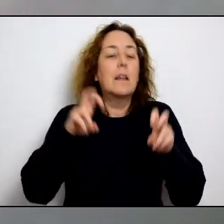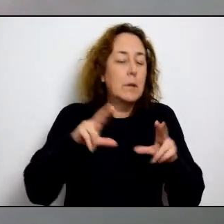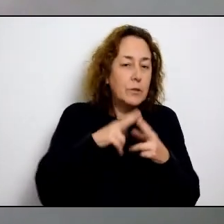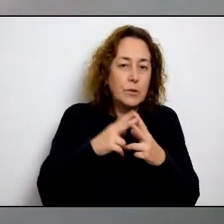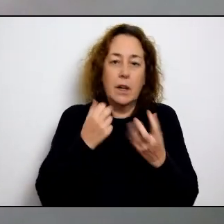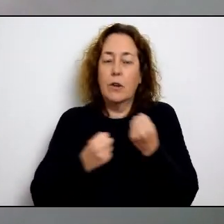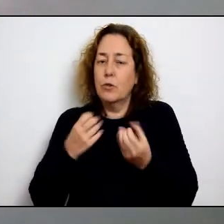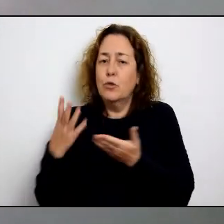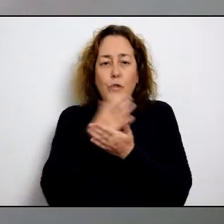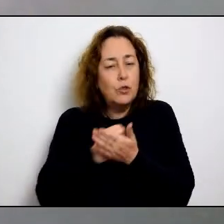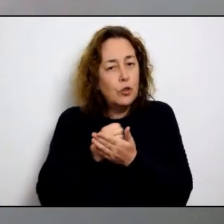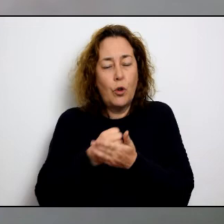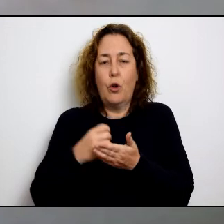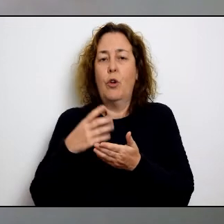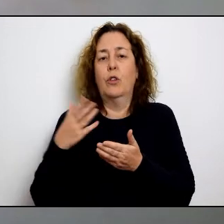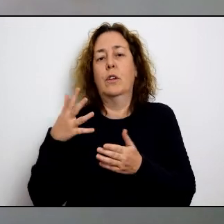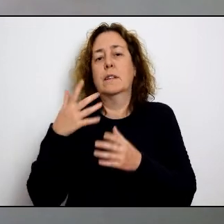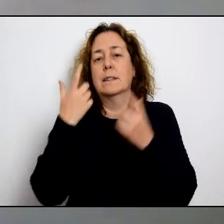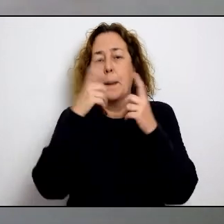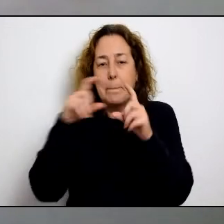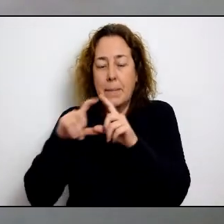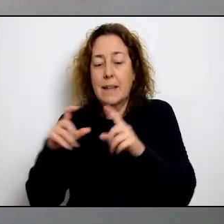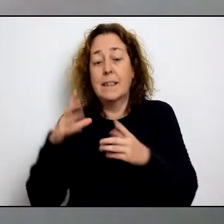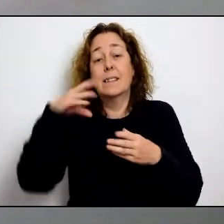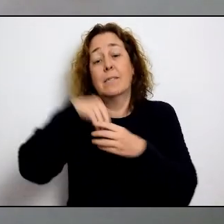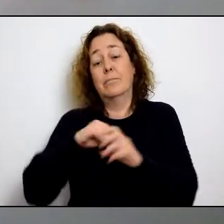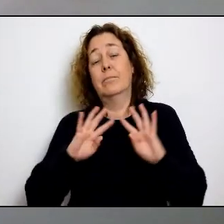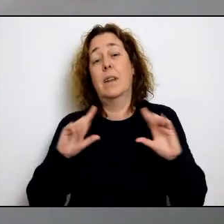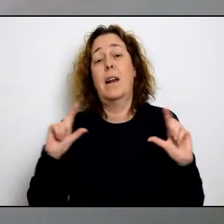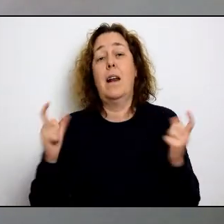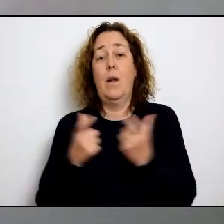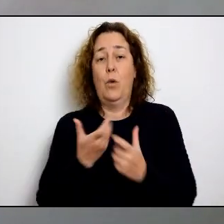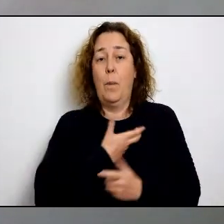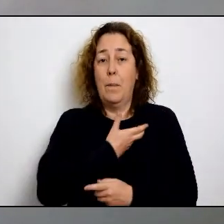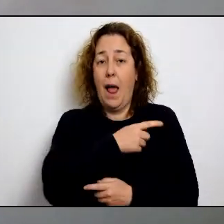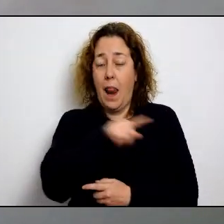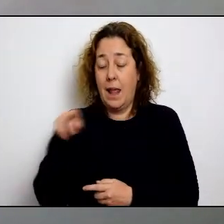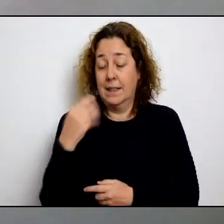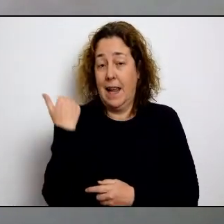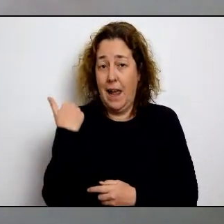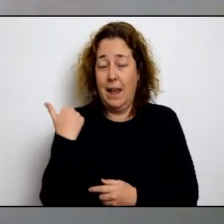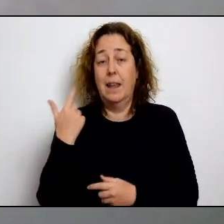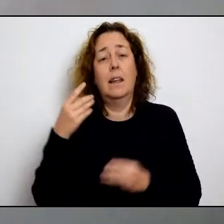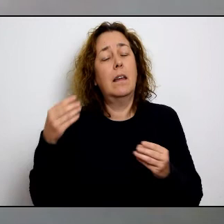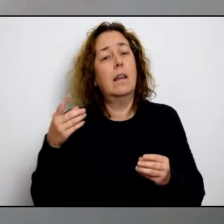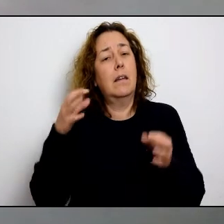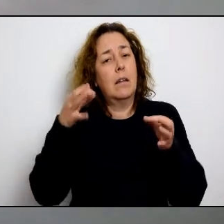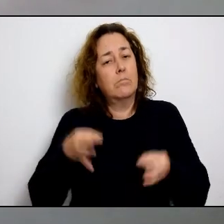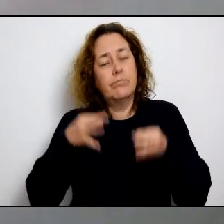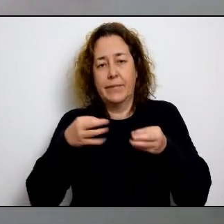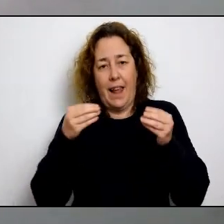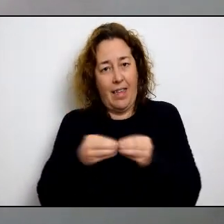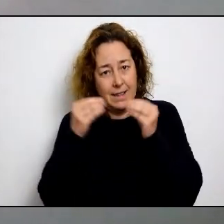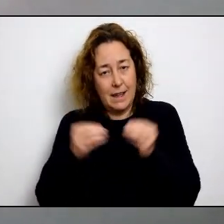'administració està fent feina per estar escoltat a nivell social i econòmic de tota la nostra ciutadania de tot el nostre teixit productiu i